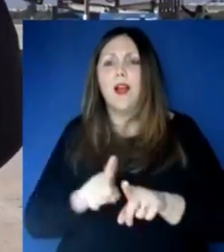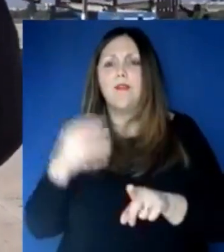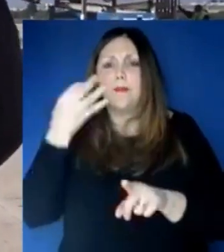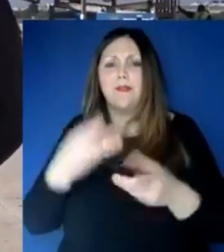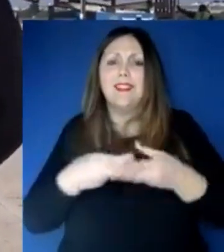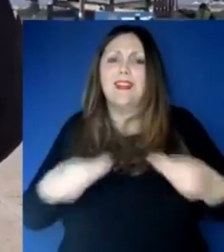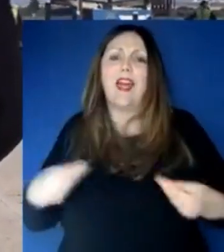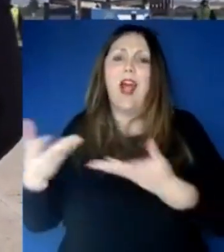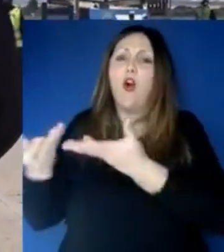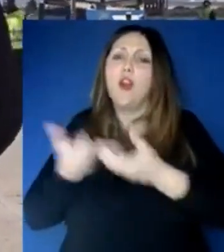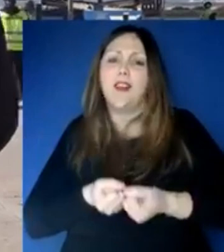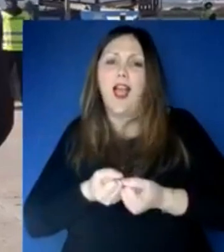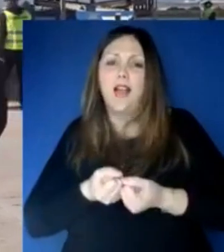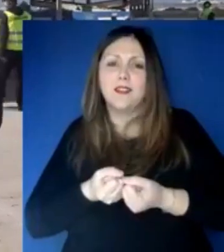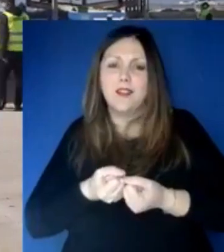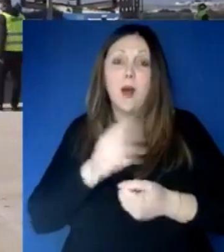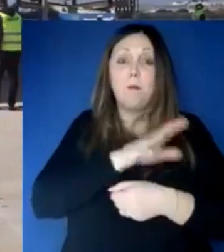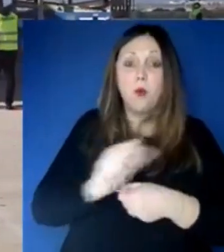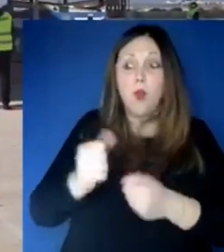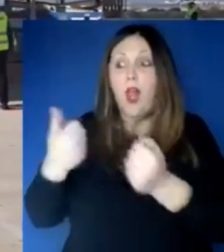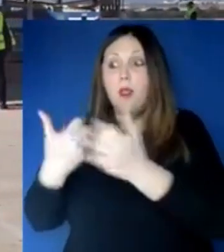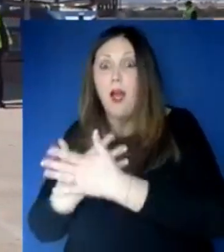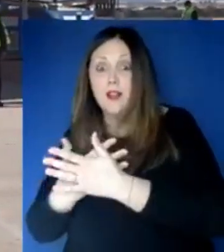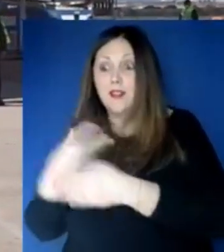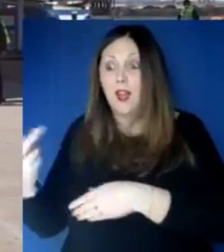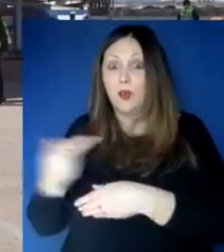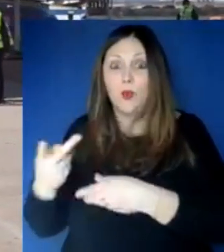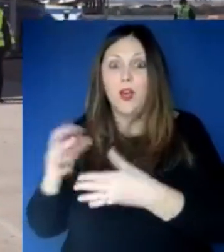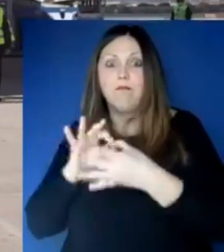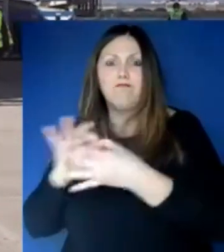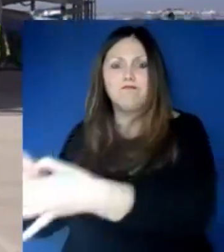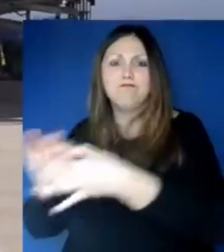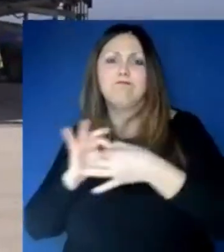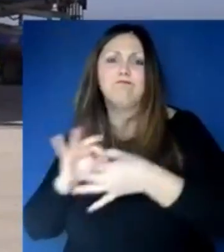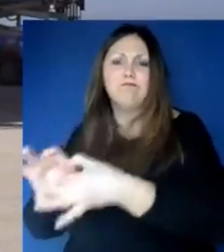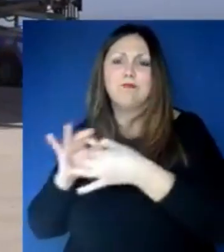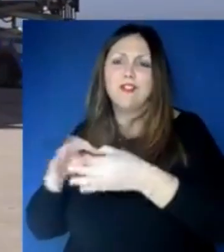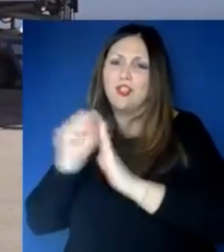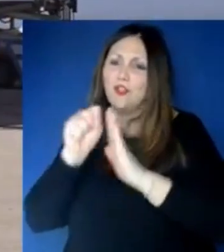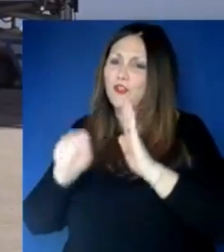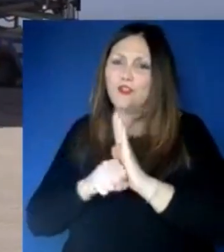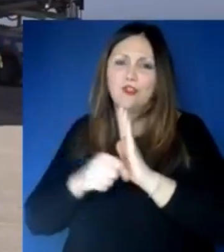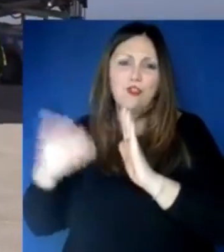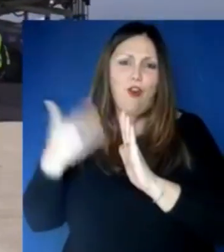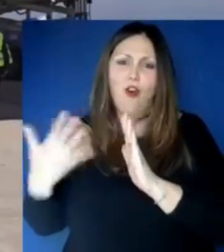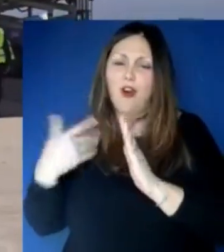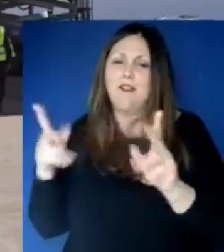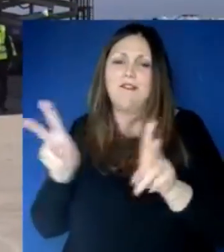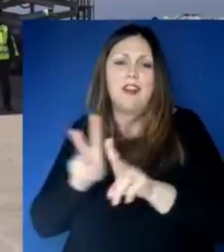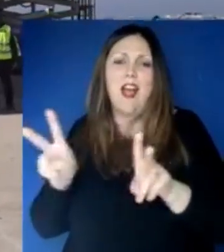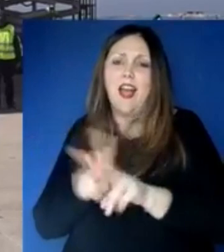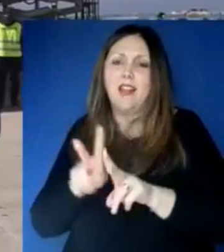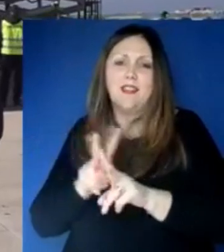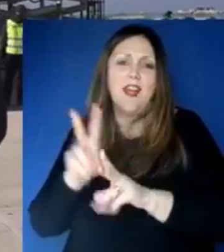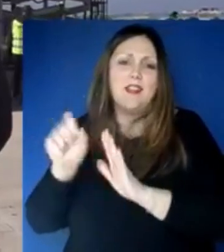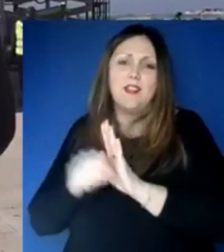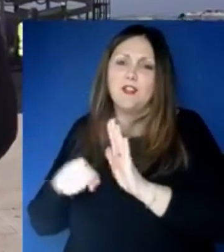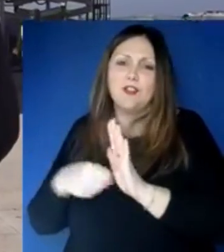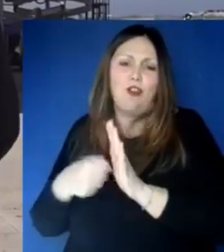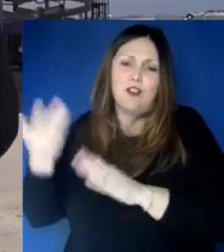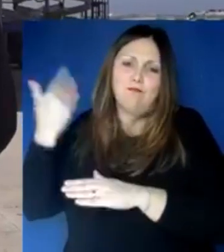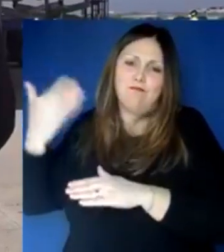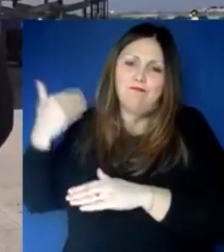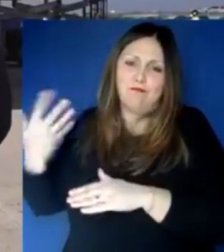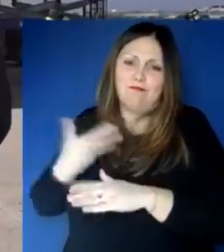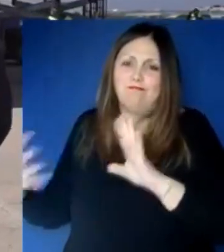di fratellanza che ci ha legato, noi accogliamo tutti, il mare per noi è una terra di